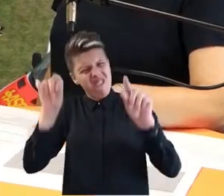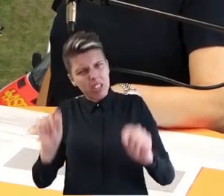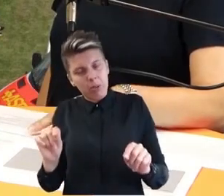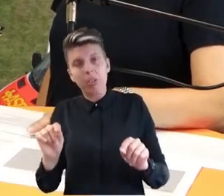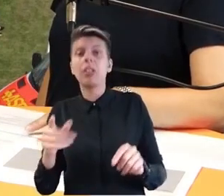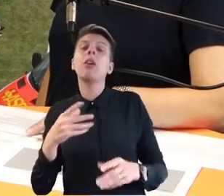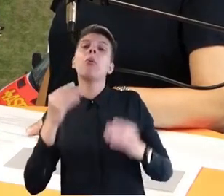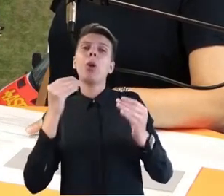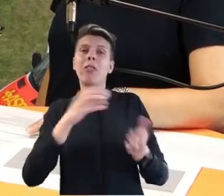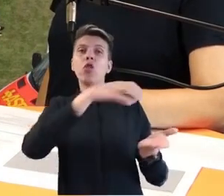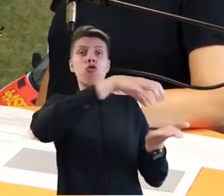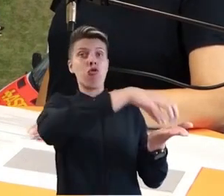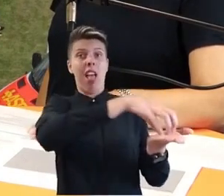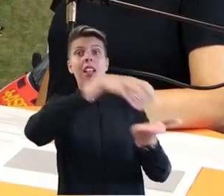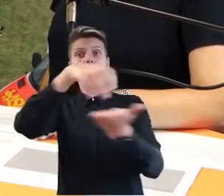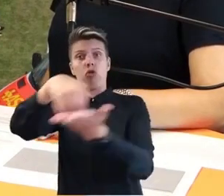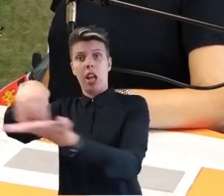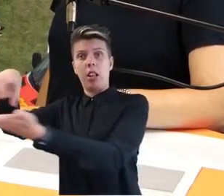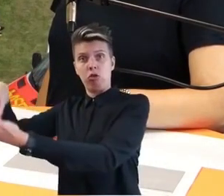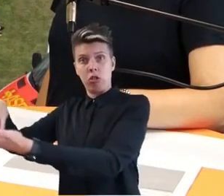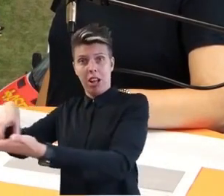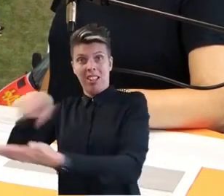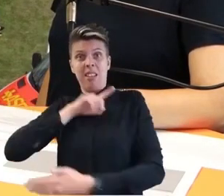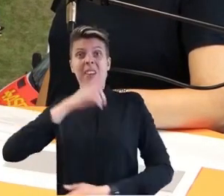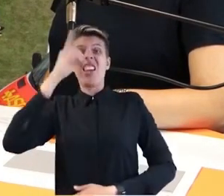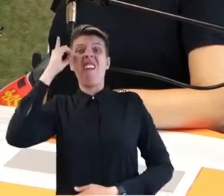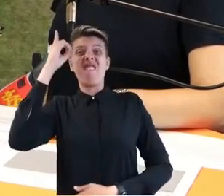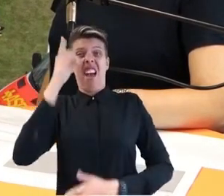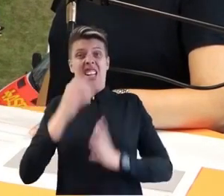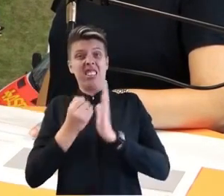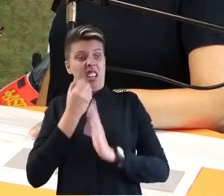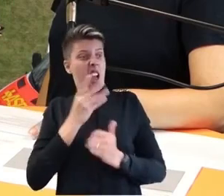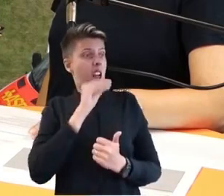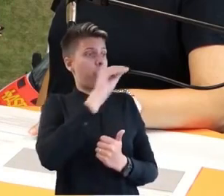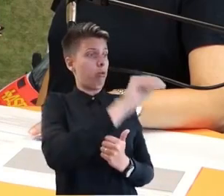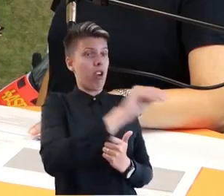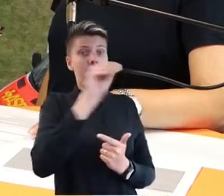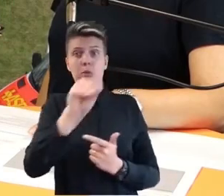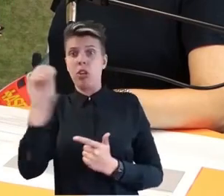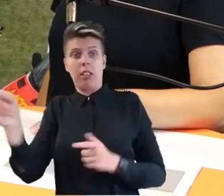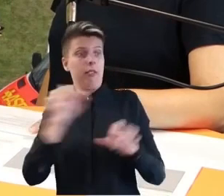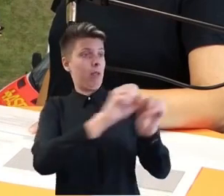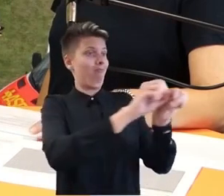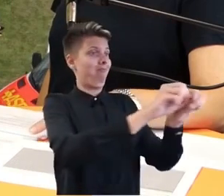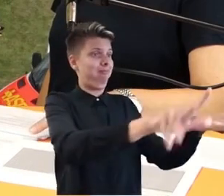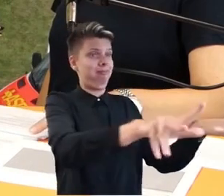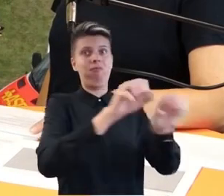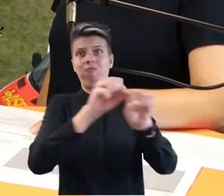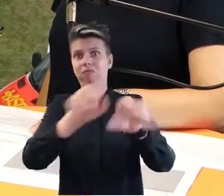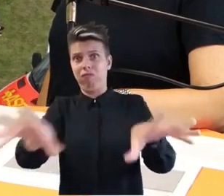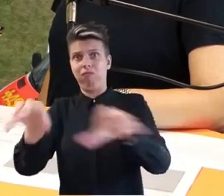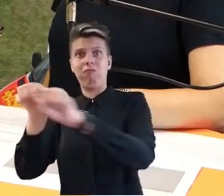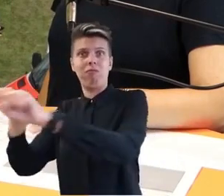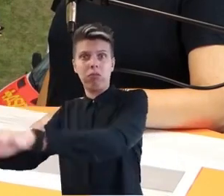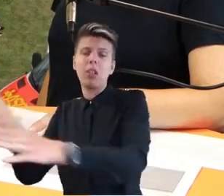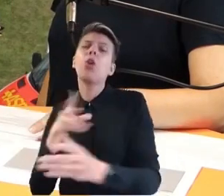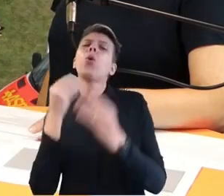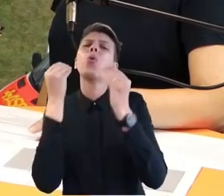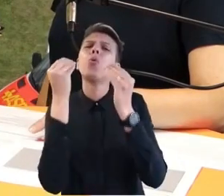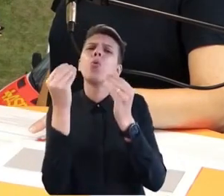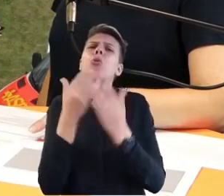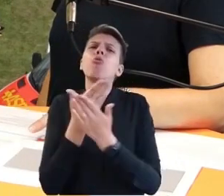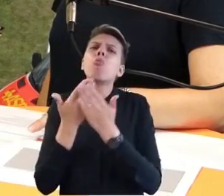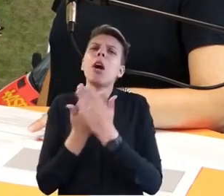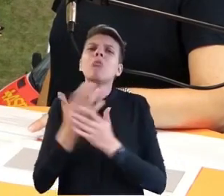von uns Warnmeldungen erhalten und sie dann über ihre eigenen Kanäle weitergeben. Also ein klassischer Warnmultiplikator ist zum Beispiel